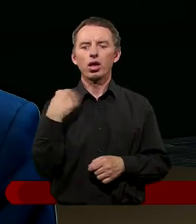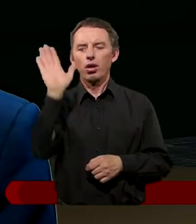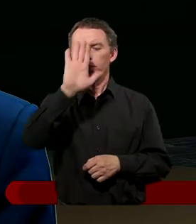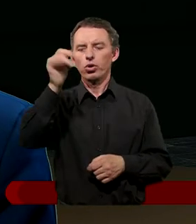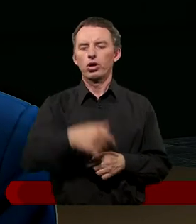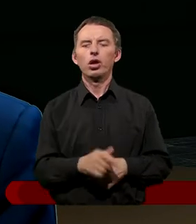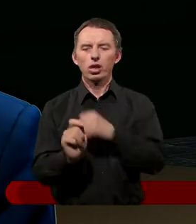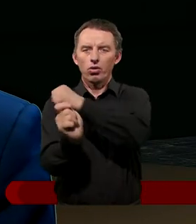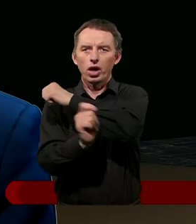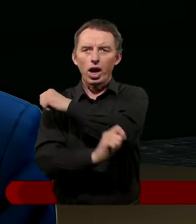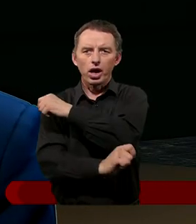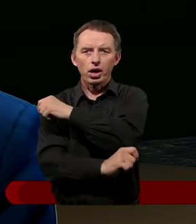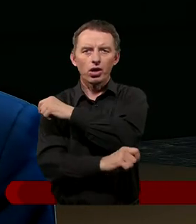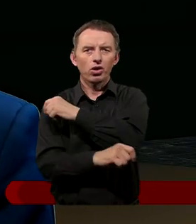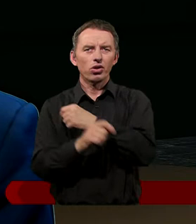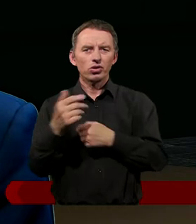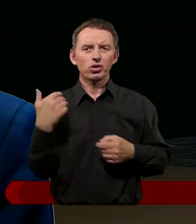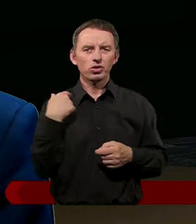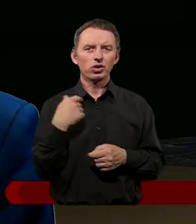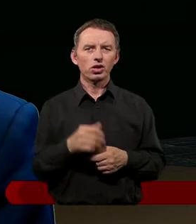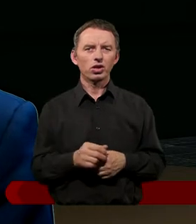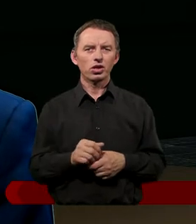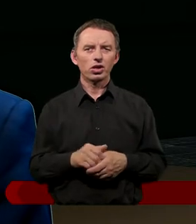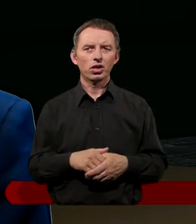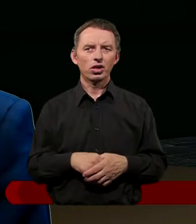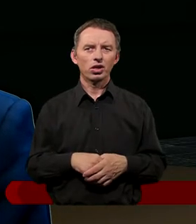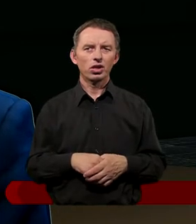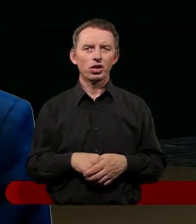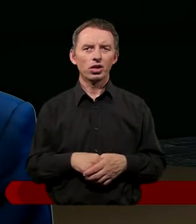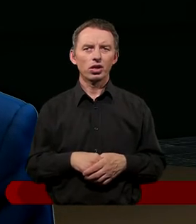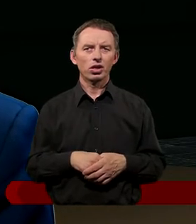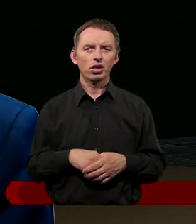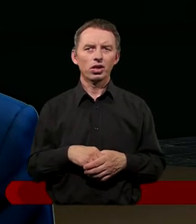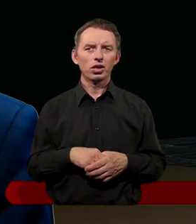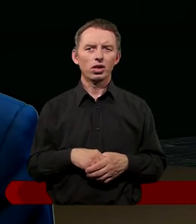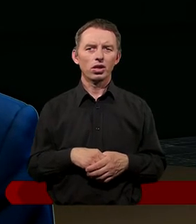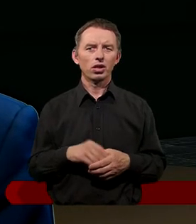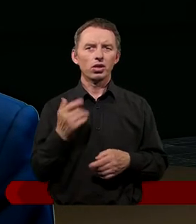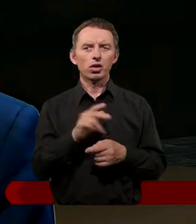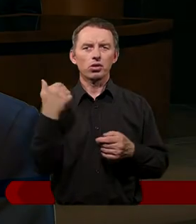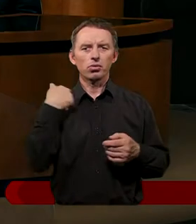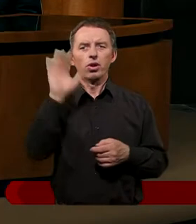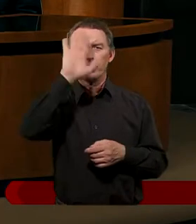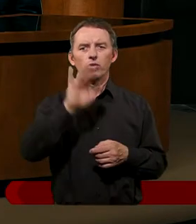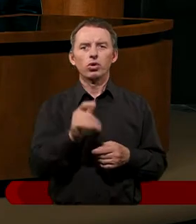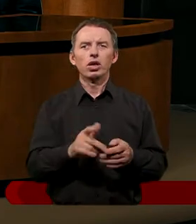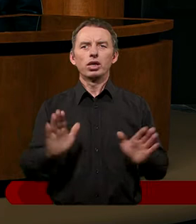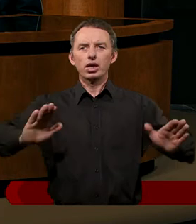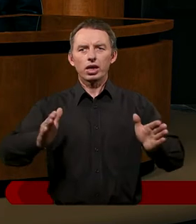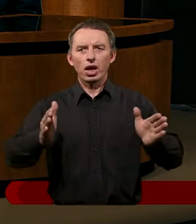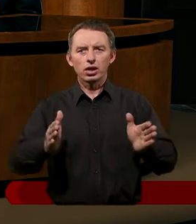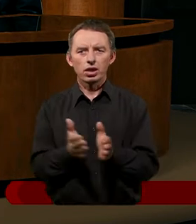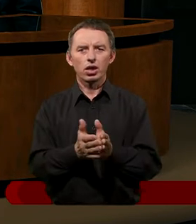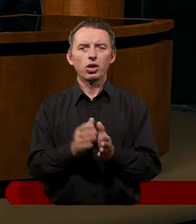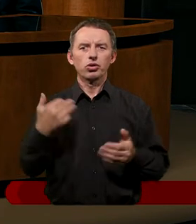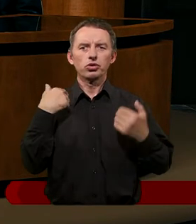Że Pan Bóg ich dotknął karą za to, że są bardzo grzeszni, albo że ich rodzice zgrzeszyli, to się przyniosło na nich. A tutaj Pan Bóg wkracza, Pan Jezus